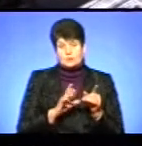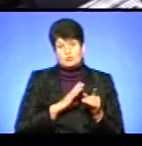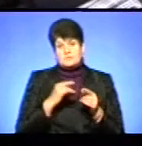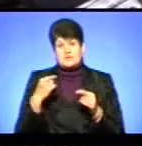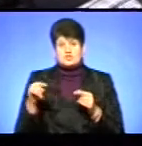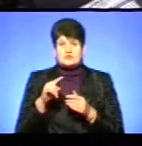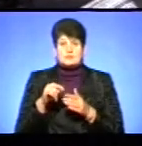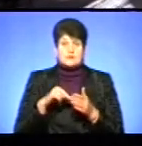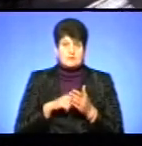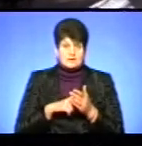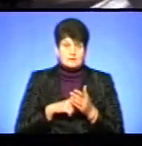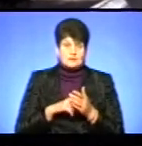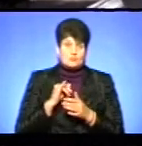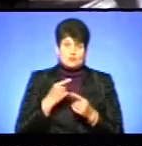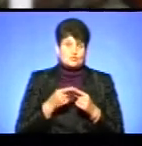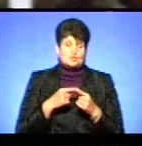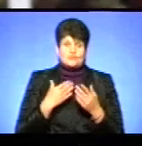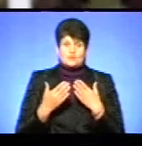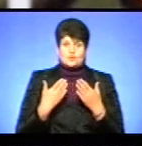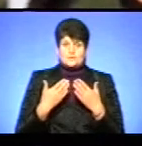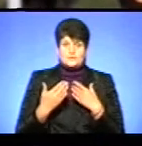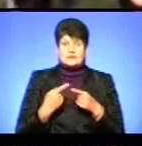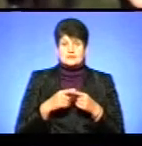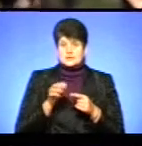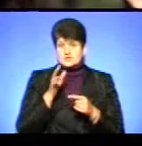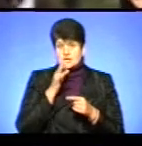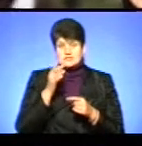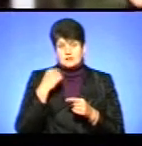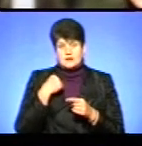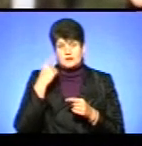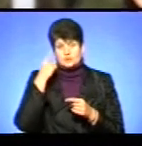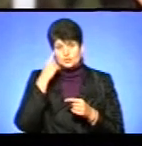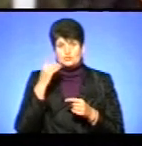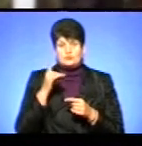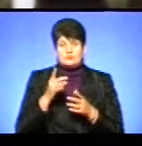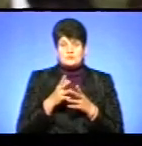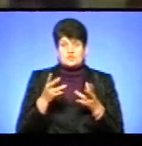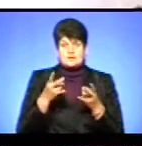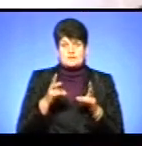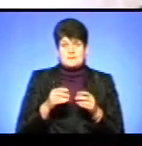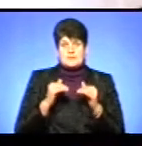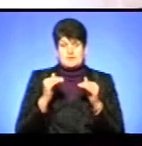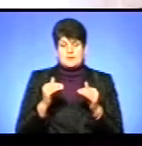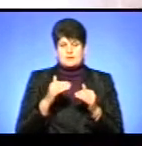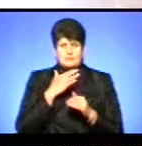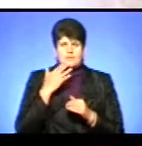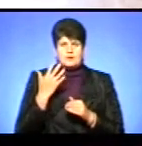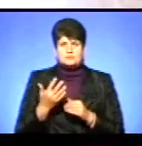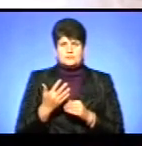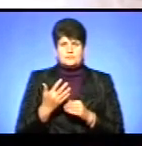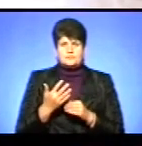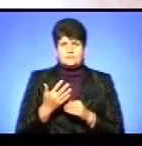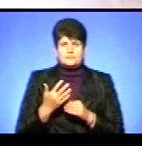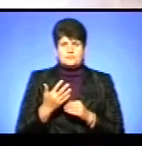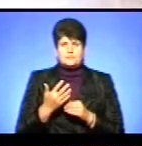питання. А так, я дуже негативно до цього ставлюся. На даний час, думаю, такі, як є, більшого вже не треба піднімати. Багато. Багато,